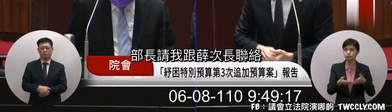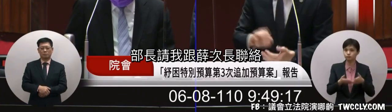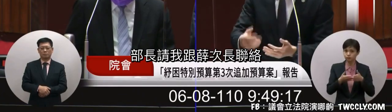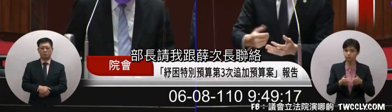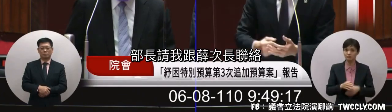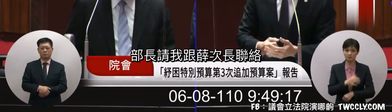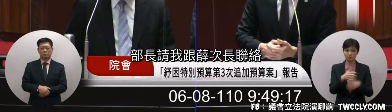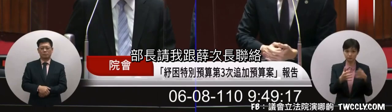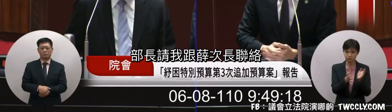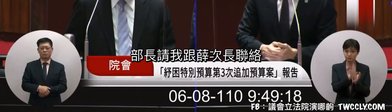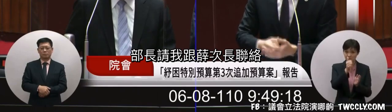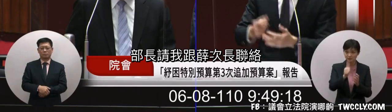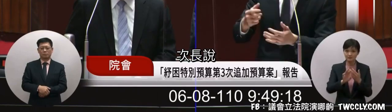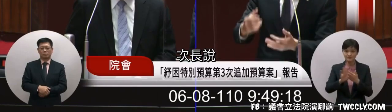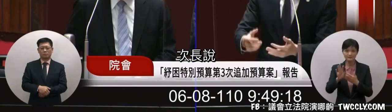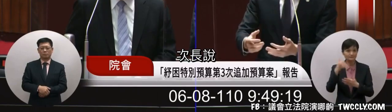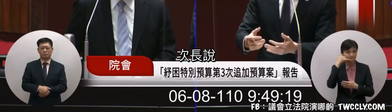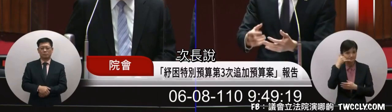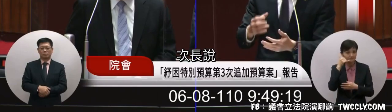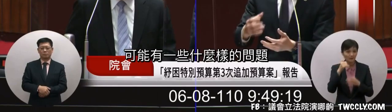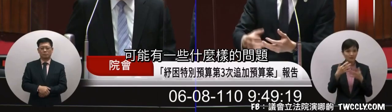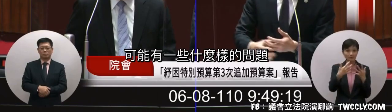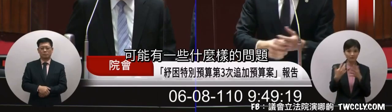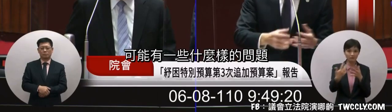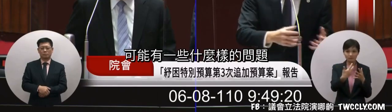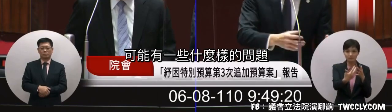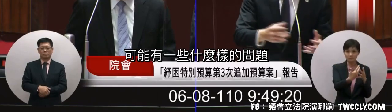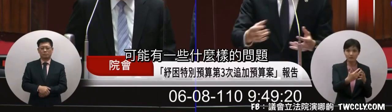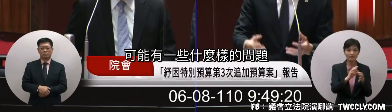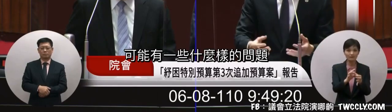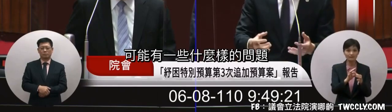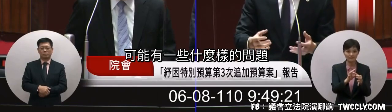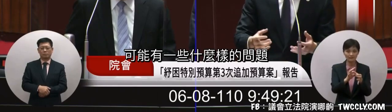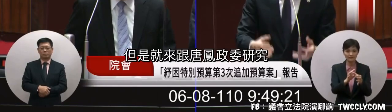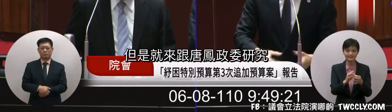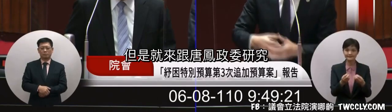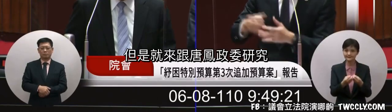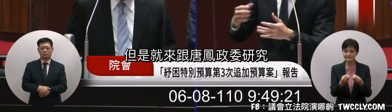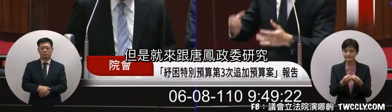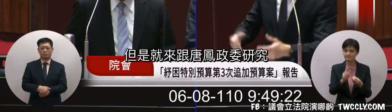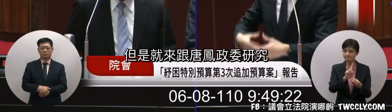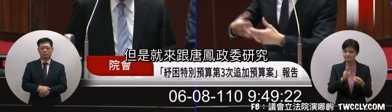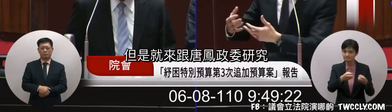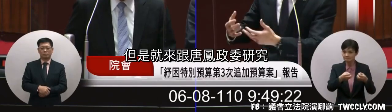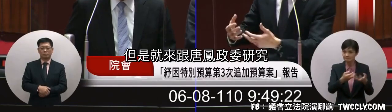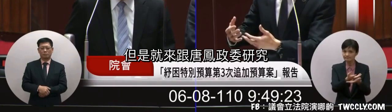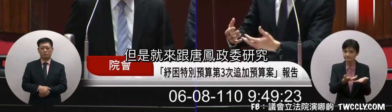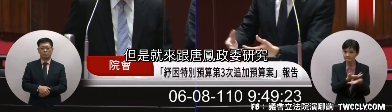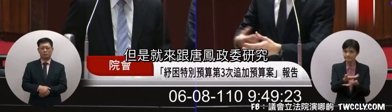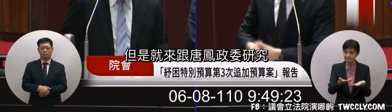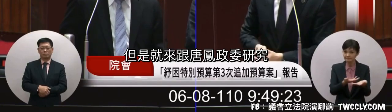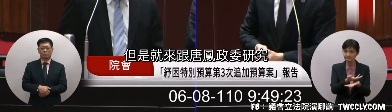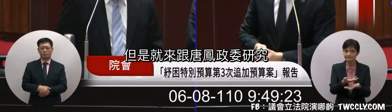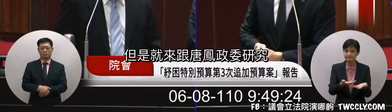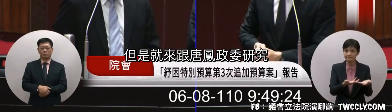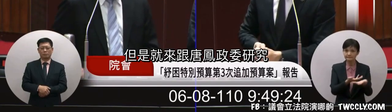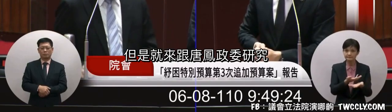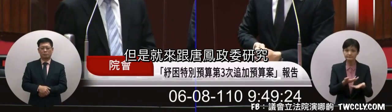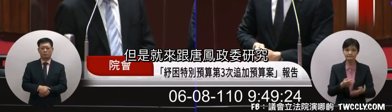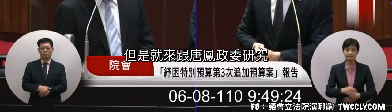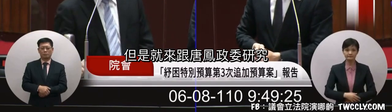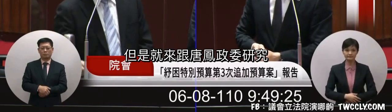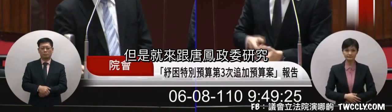這個市市市市長連絡市長說可能有些什麼的問題但是就來跟這個這個這個政